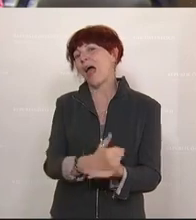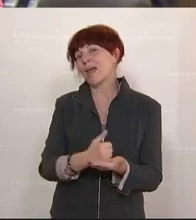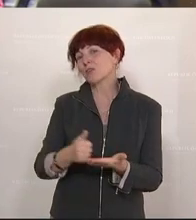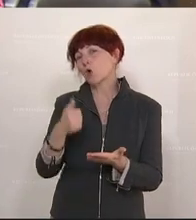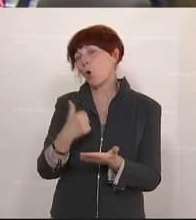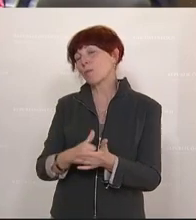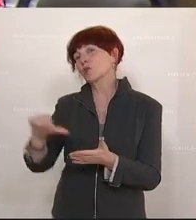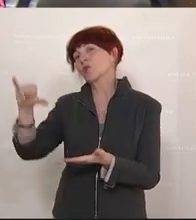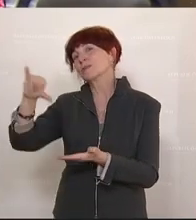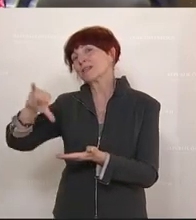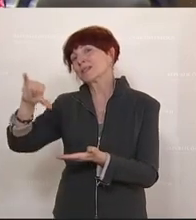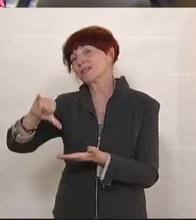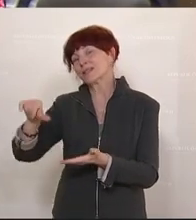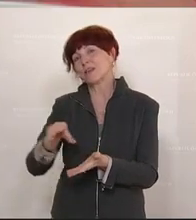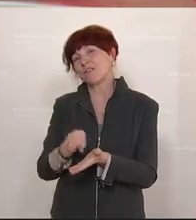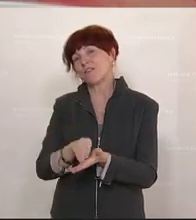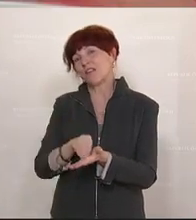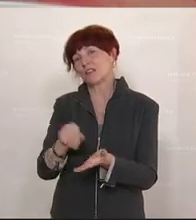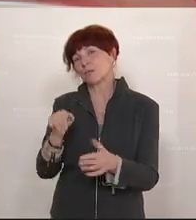Sprit auf.